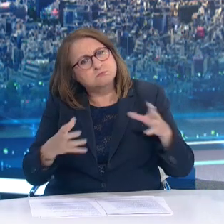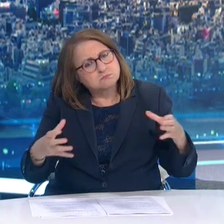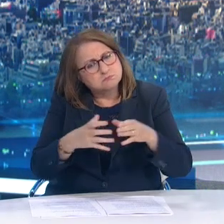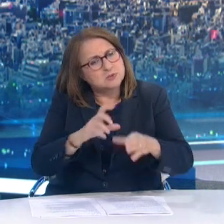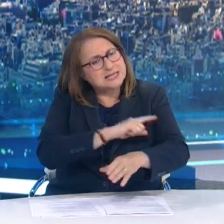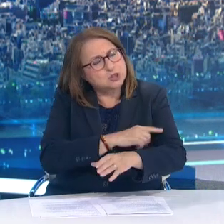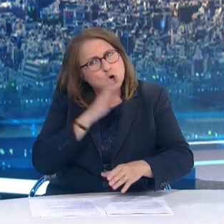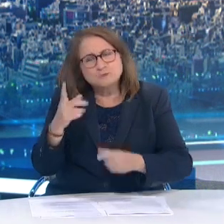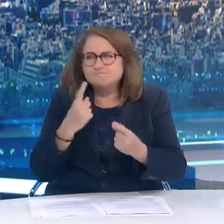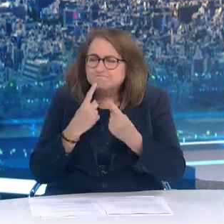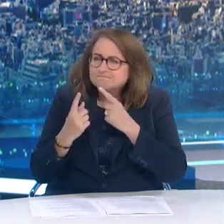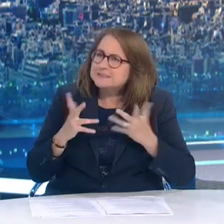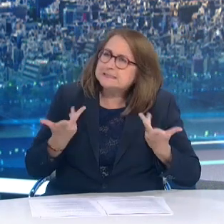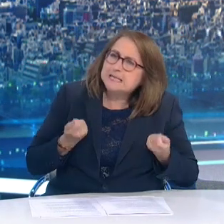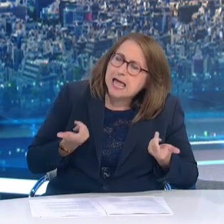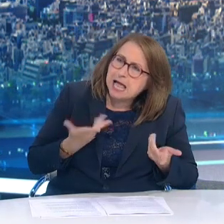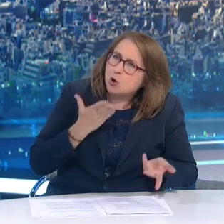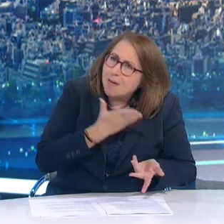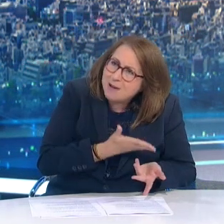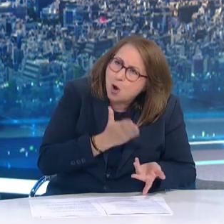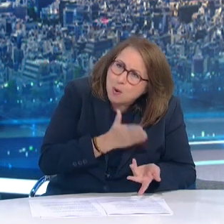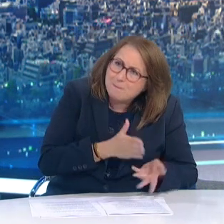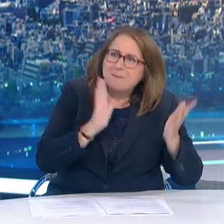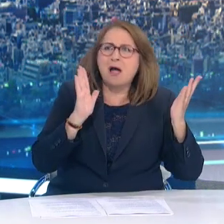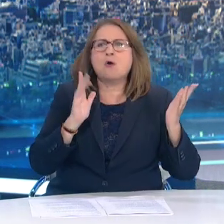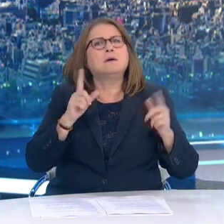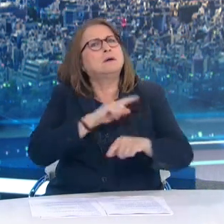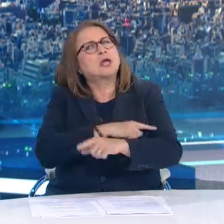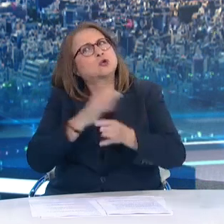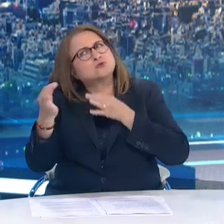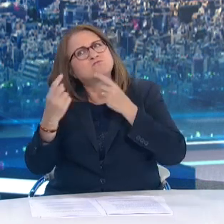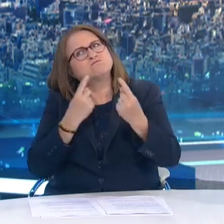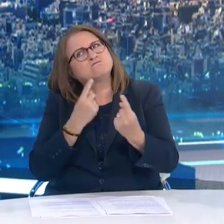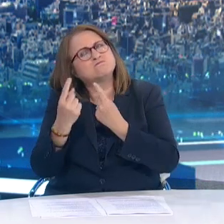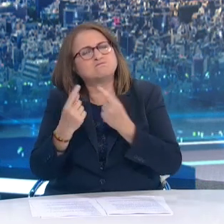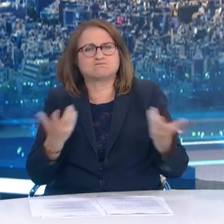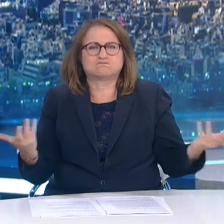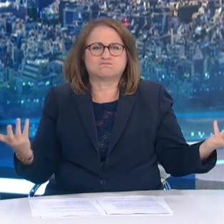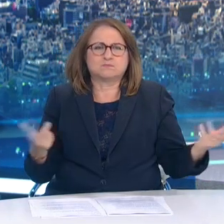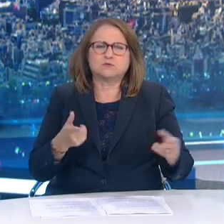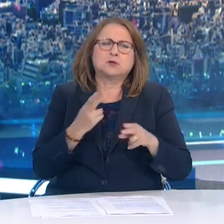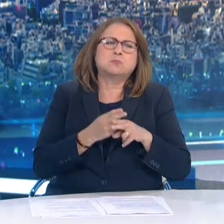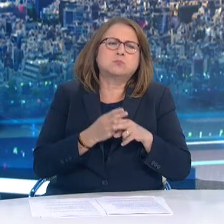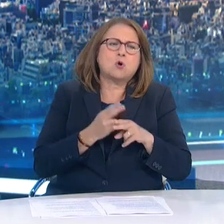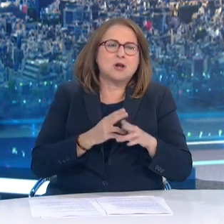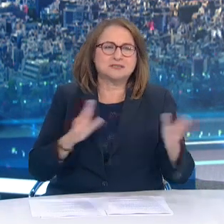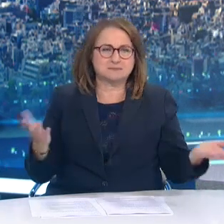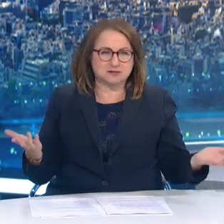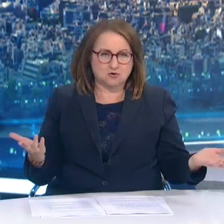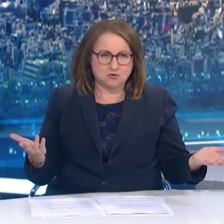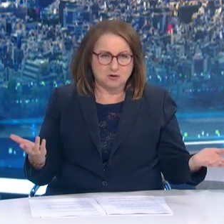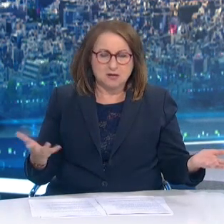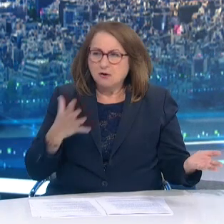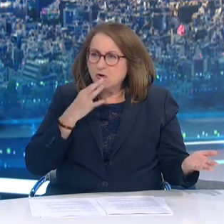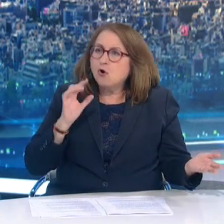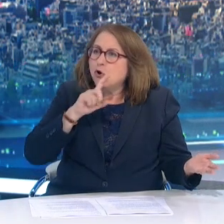τους γιατρούς τους Και να προχωρήσουν άμασα στον εμβολιασμό Είναι πάρα πολύ σημαντικό Και είναι πάρα πολύ σημαντικό για την καθημερινότητά